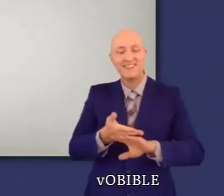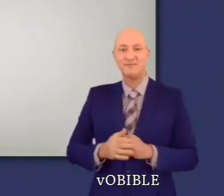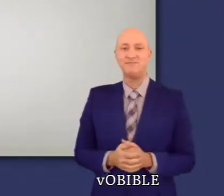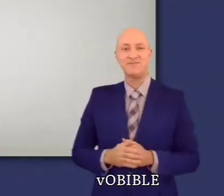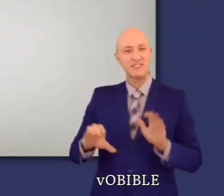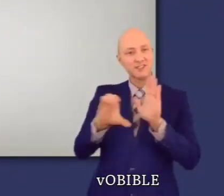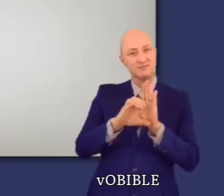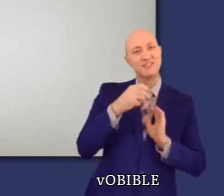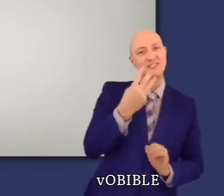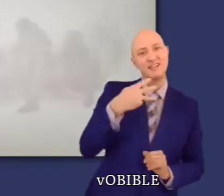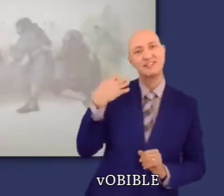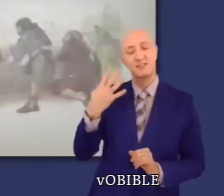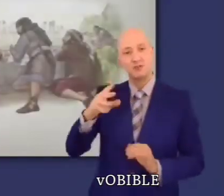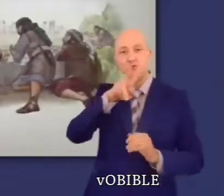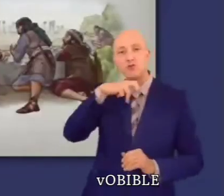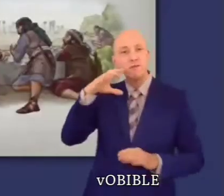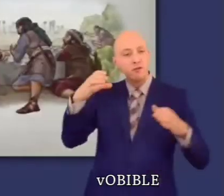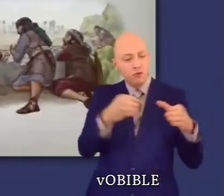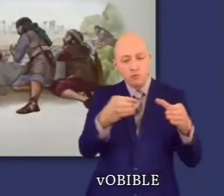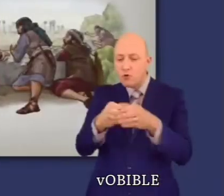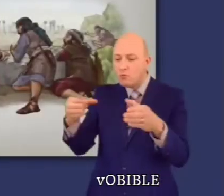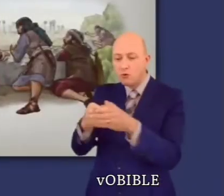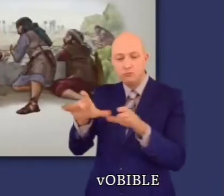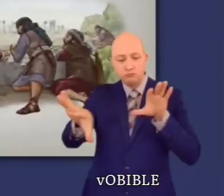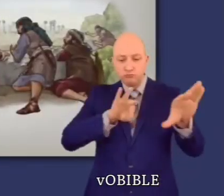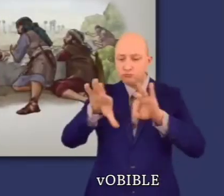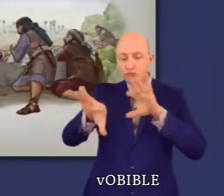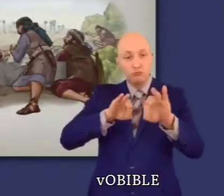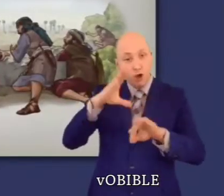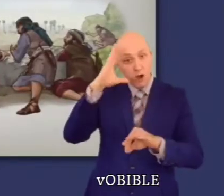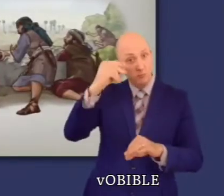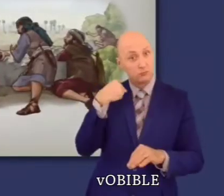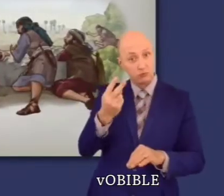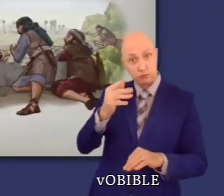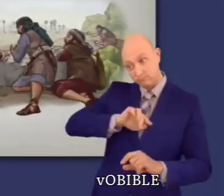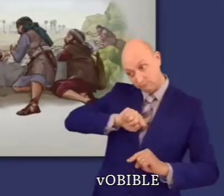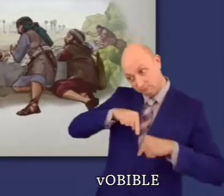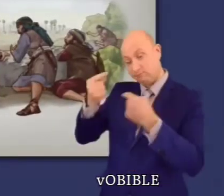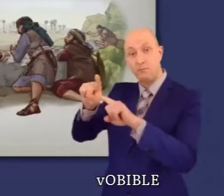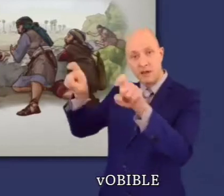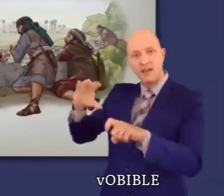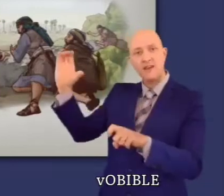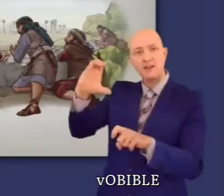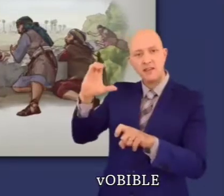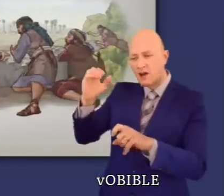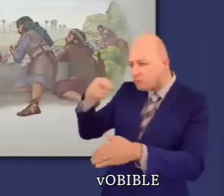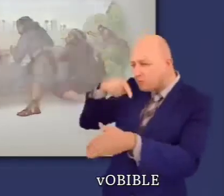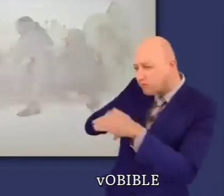Dans les chapitres 13 et 14, douze chefs israélites, un de chaque tribu, sont envoyés en reconnaissance dans le pays de Canaan.